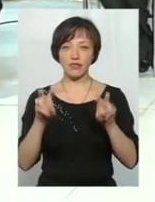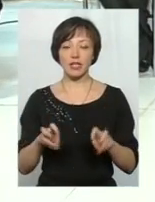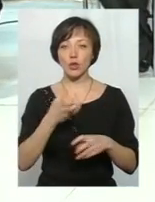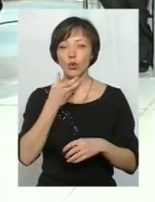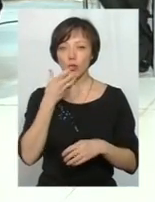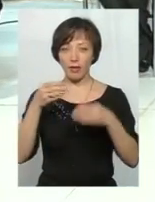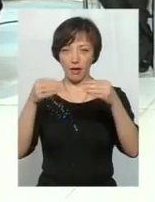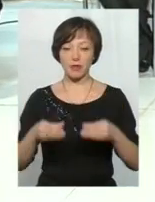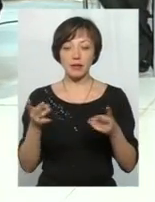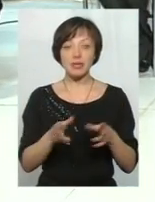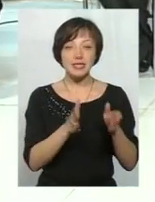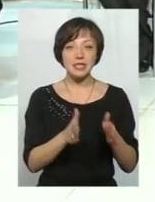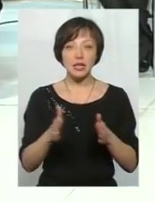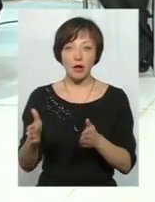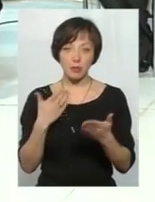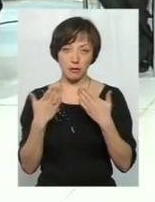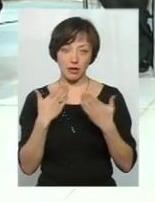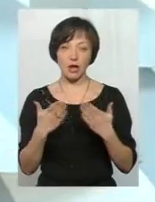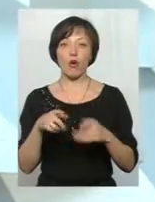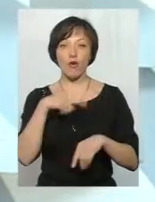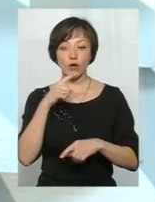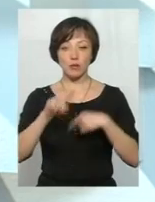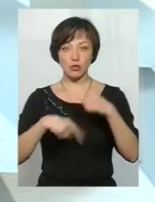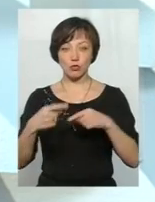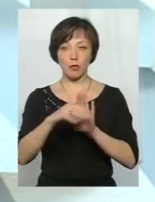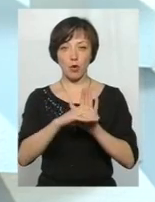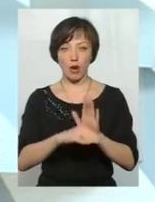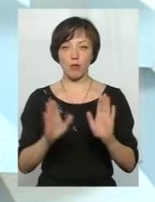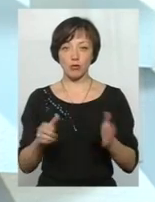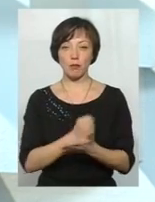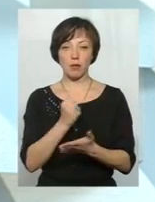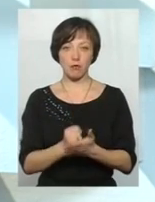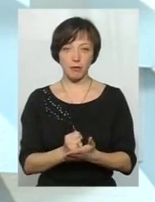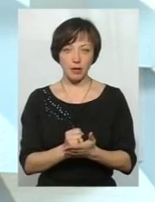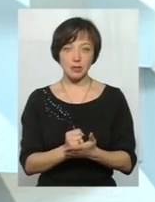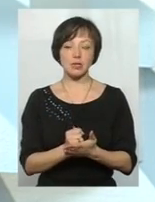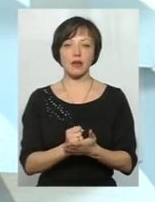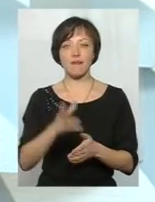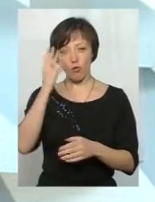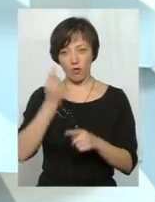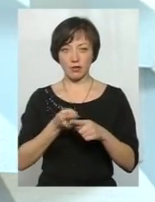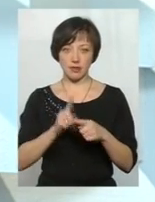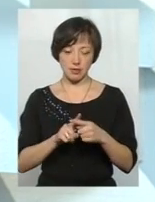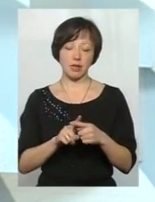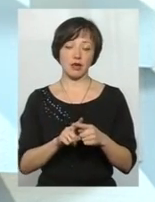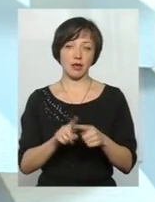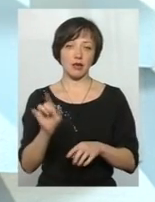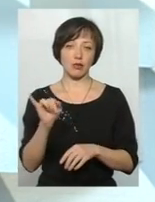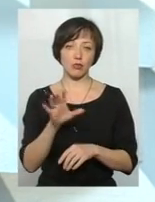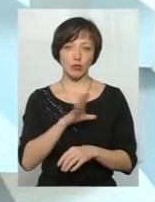Потрібний системний підхід. І ми говоримо про те, щоб наступна програма, яка буде прийматися, врахувала це, і було